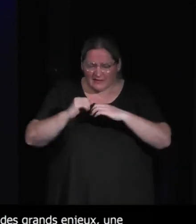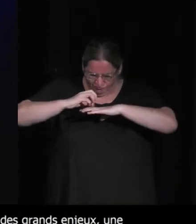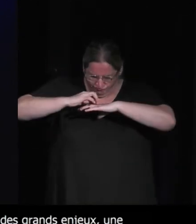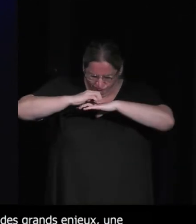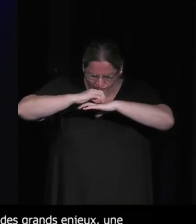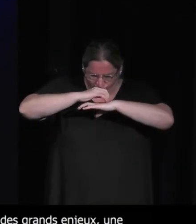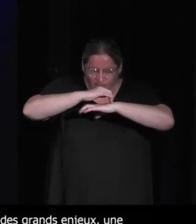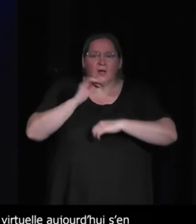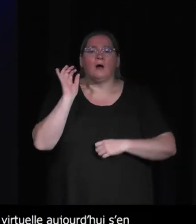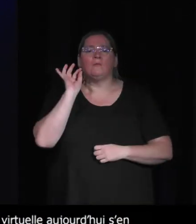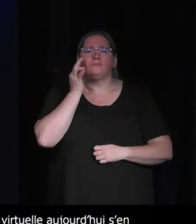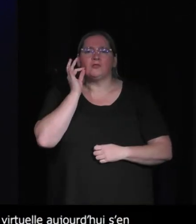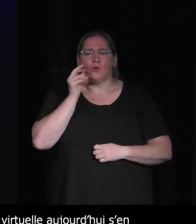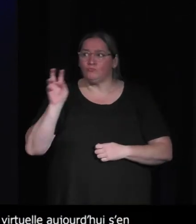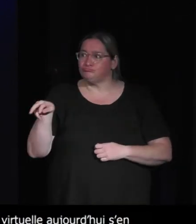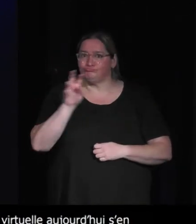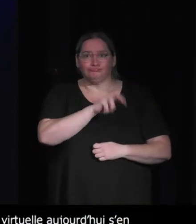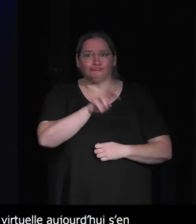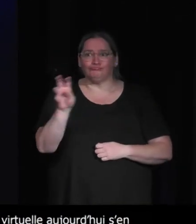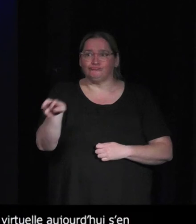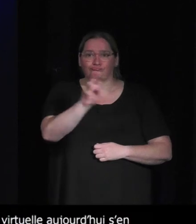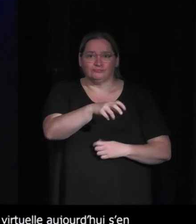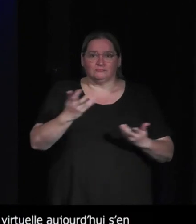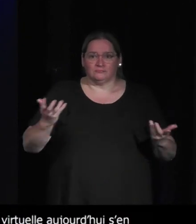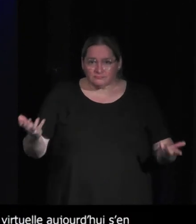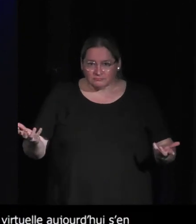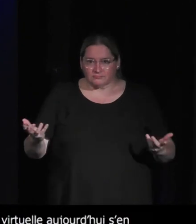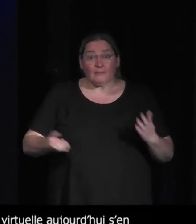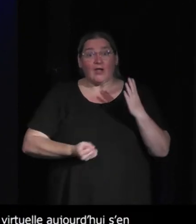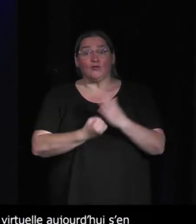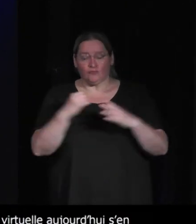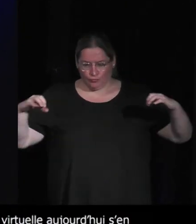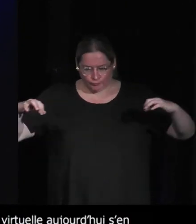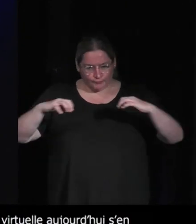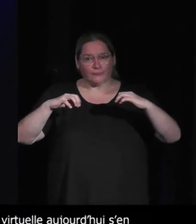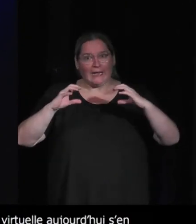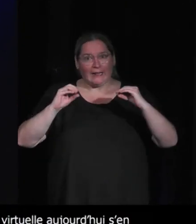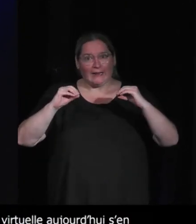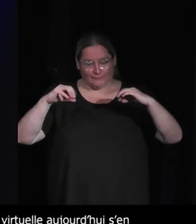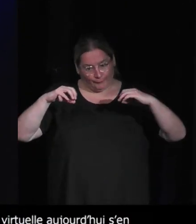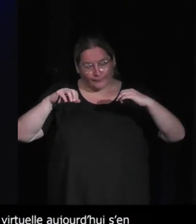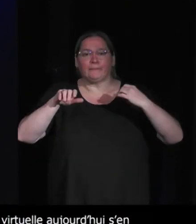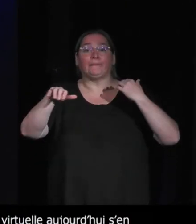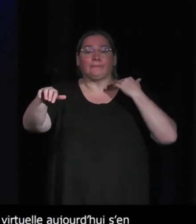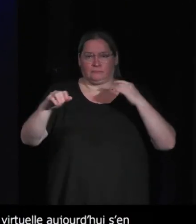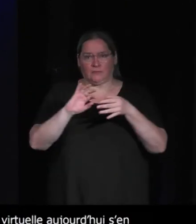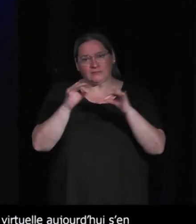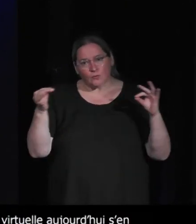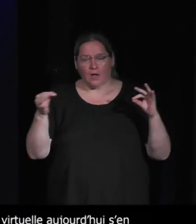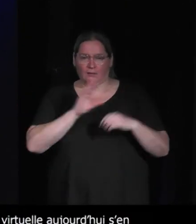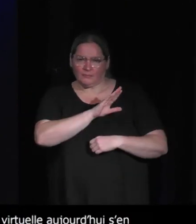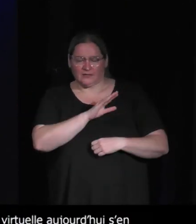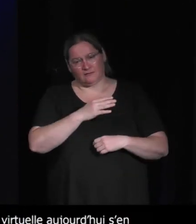dans plein d'univers où chaque autre insecte rencontré a des histoires toute une personnalité